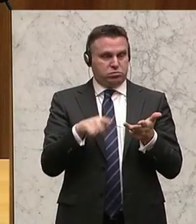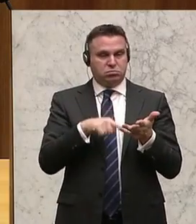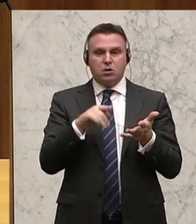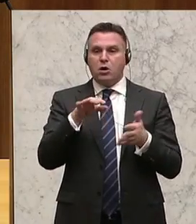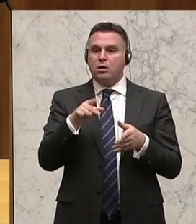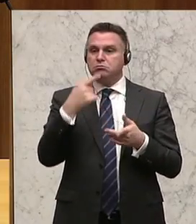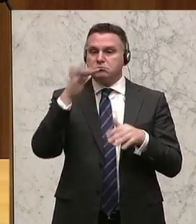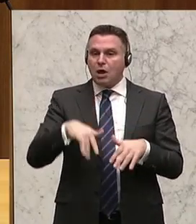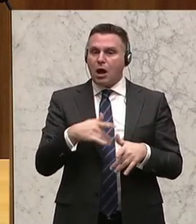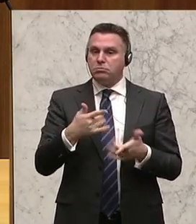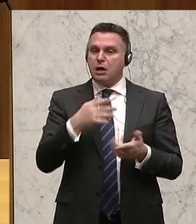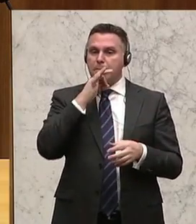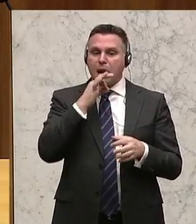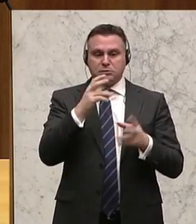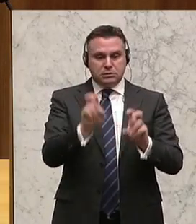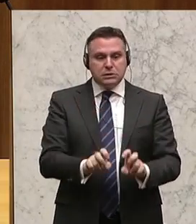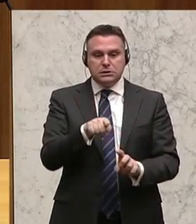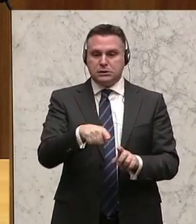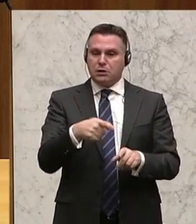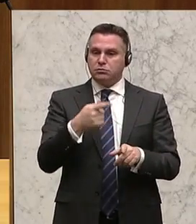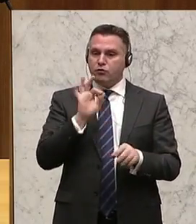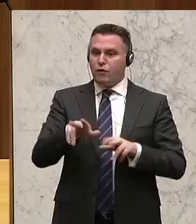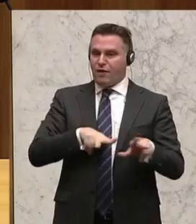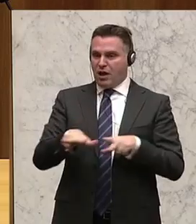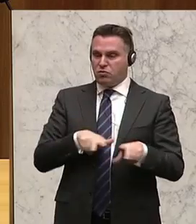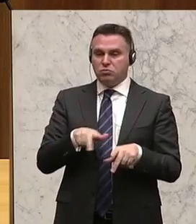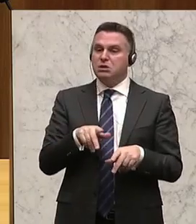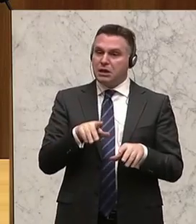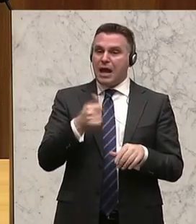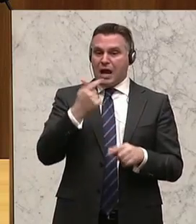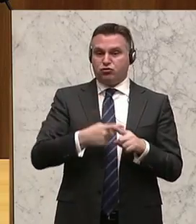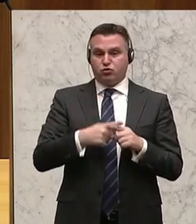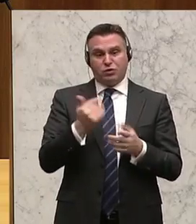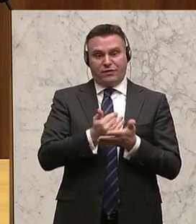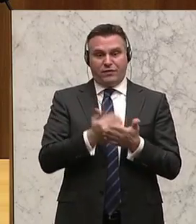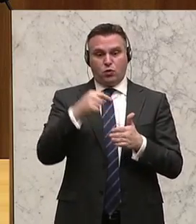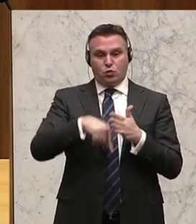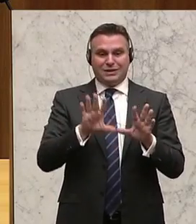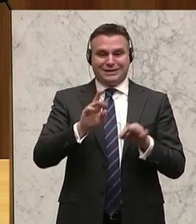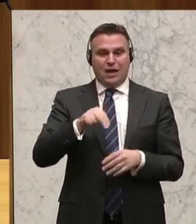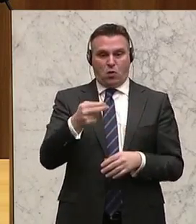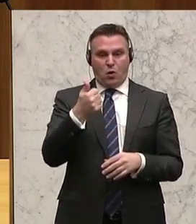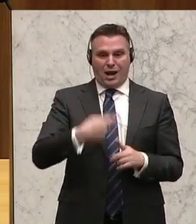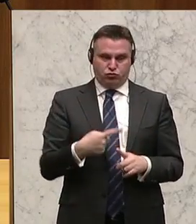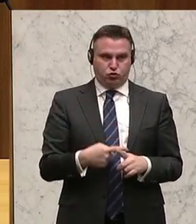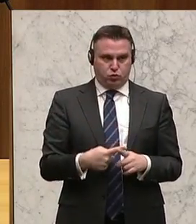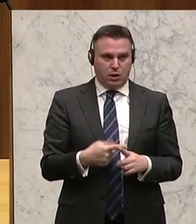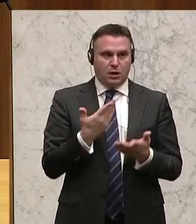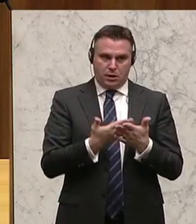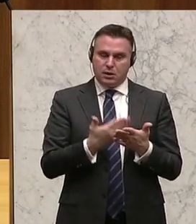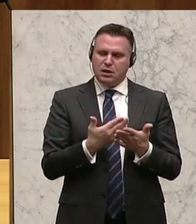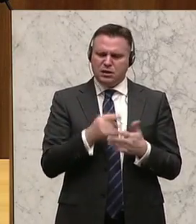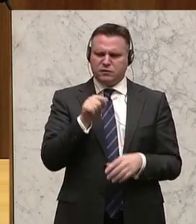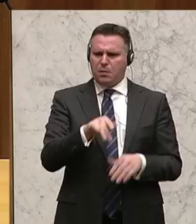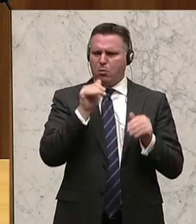Ordinationsgehilfinnen, die Helferinnen dort verdienen alle weniger als 10 Euro die Stunde. Und ich denke, das könnte es uns schon wert sein, hier